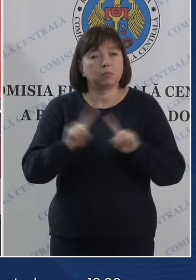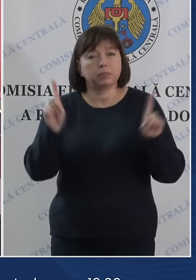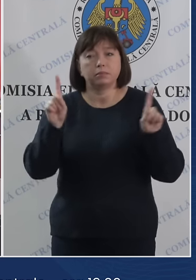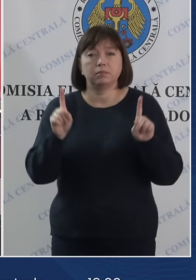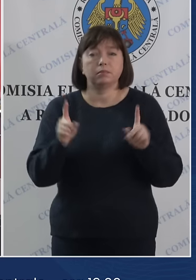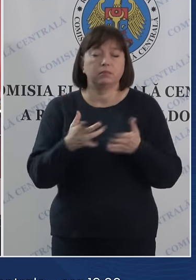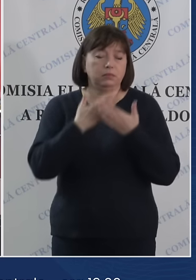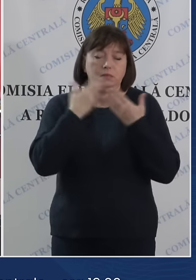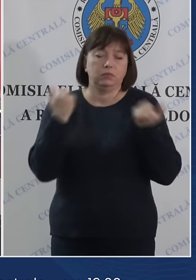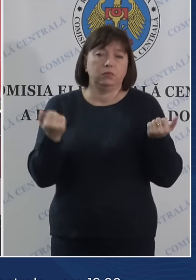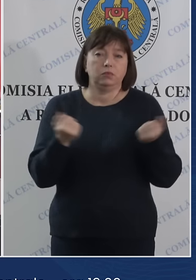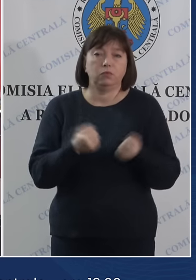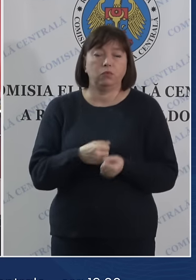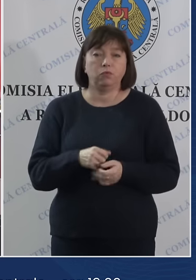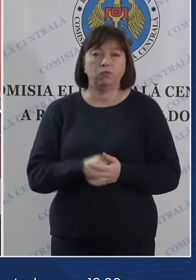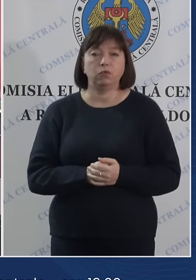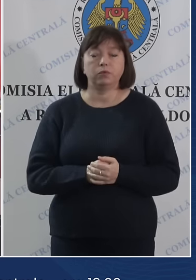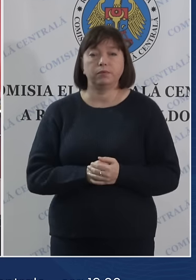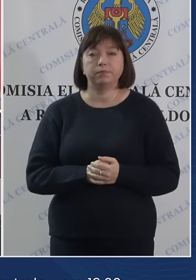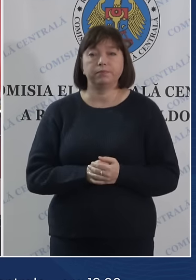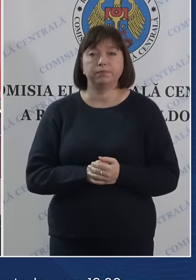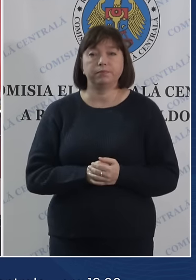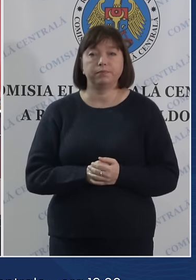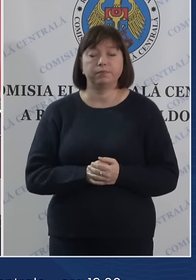nu au fost înregistrate.